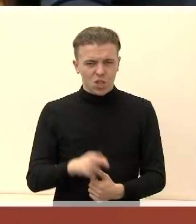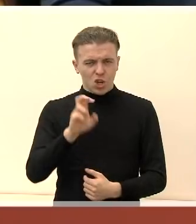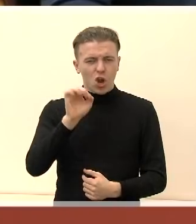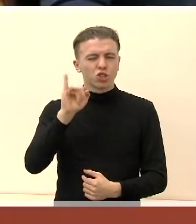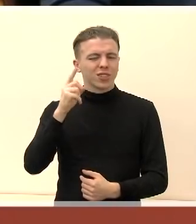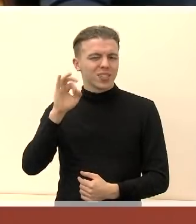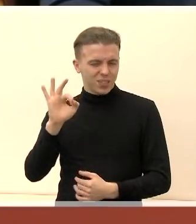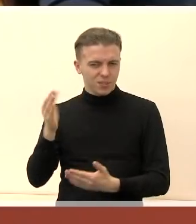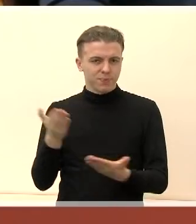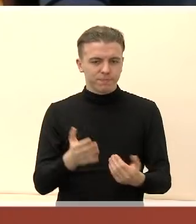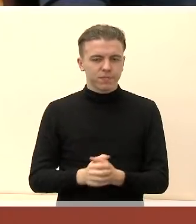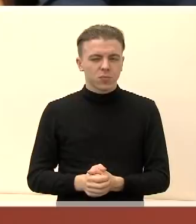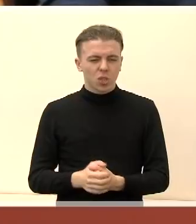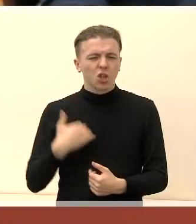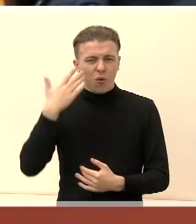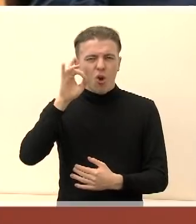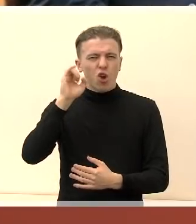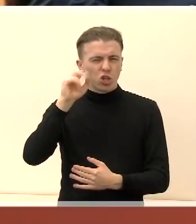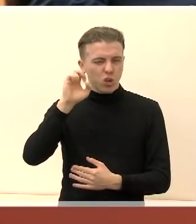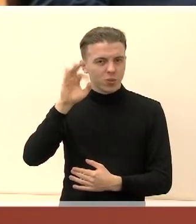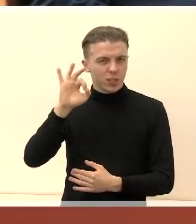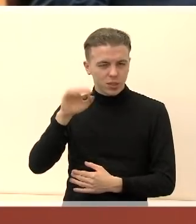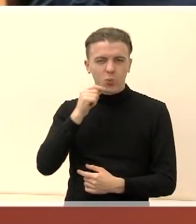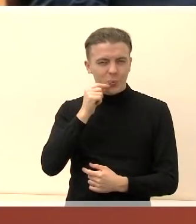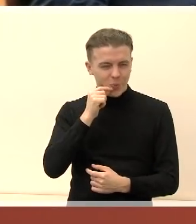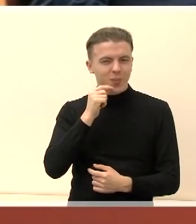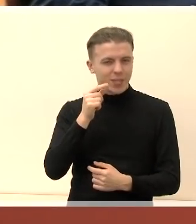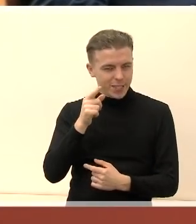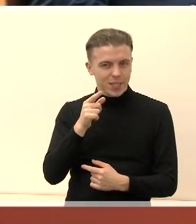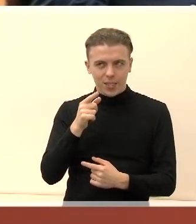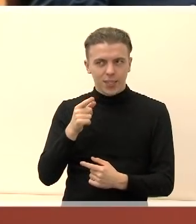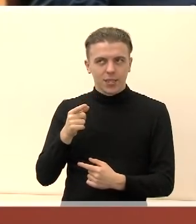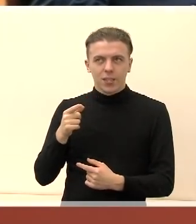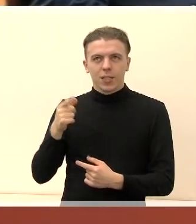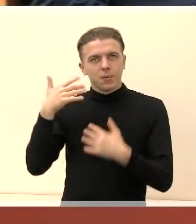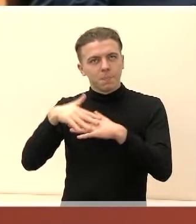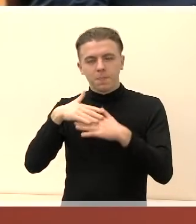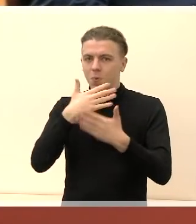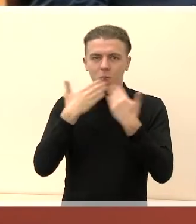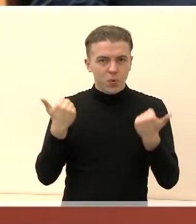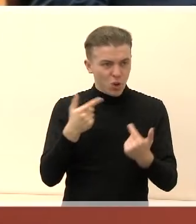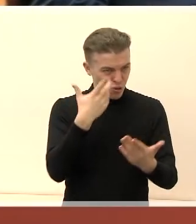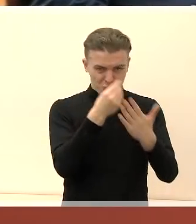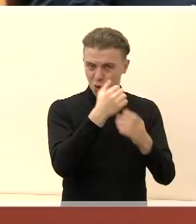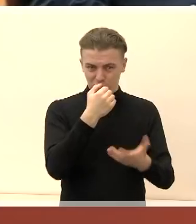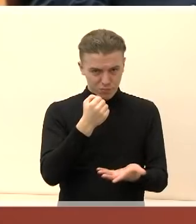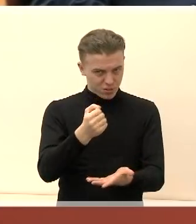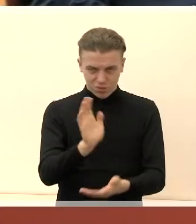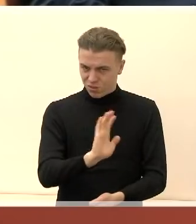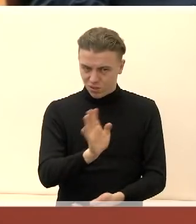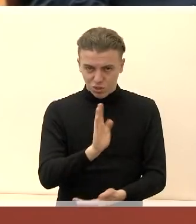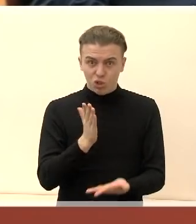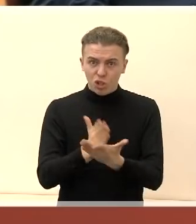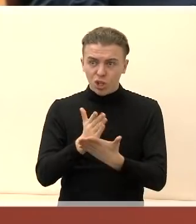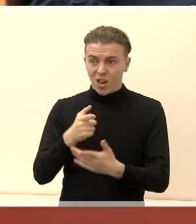Aš manau, kad ponas Gaižauskas tikrai nepamatotai pakalbėjo, nes, nu, ne Gaižausko, pinigai ir ne Gaižausko valstybė. Tai yra